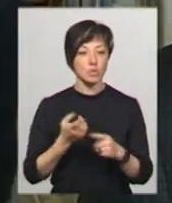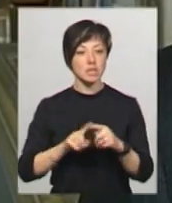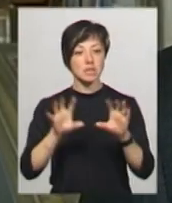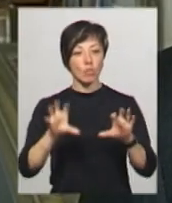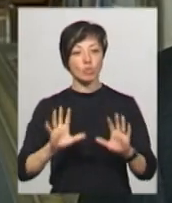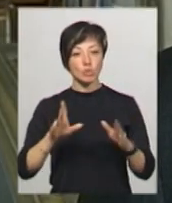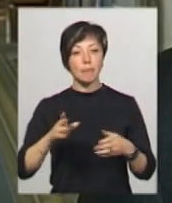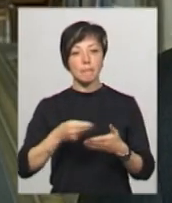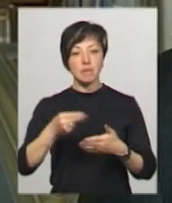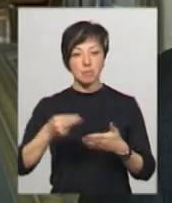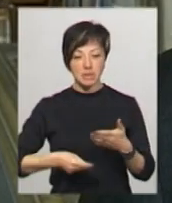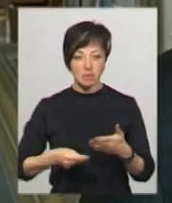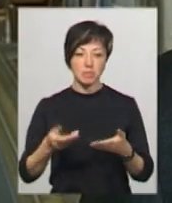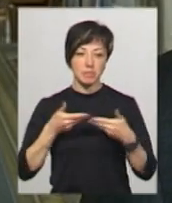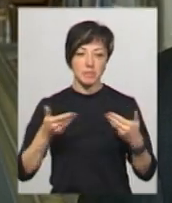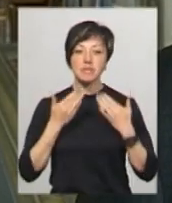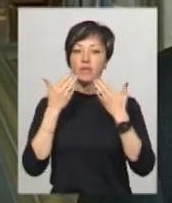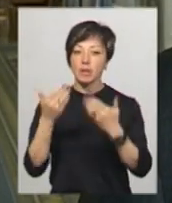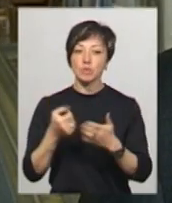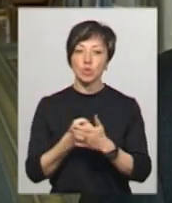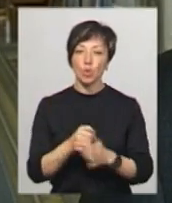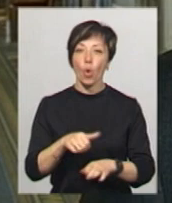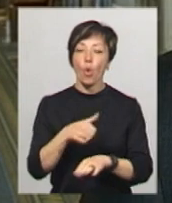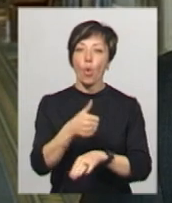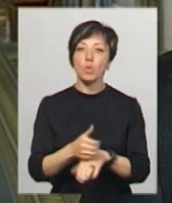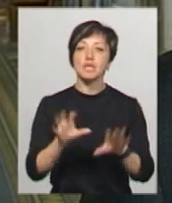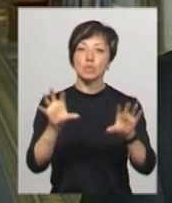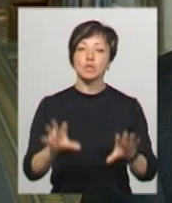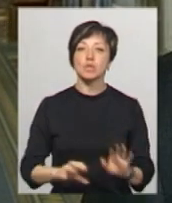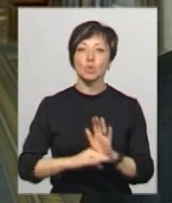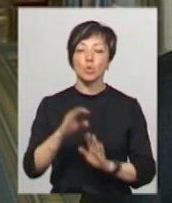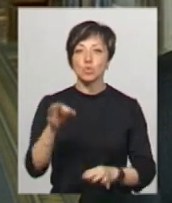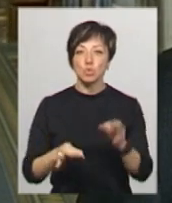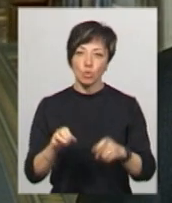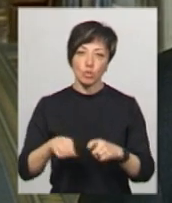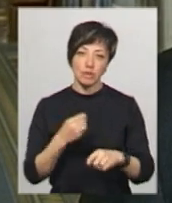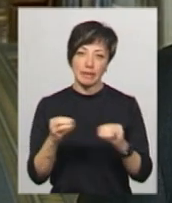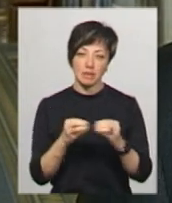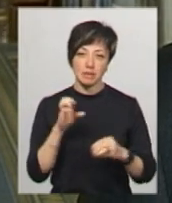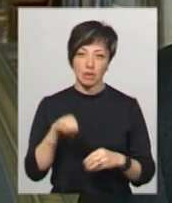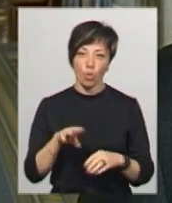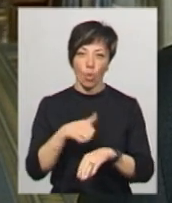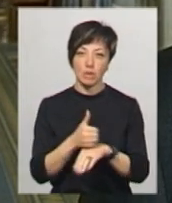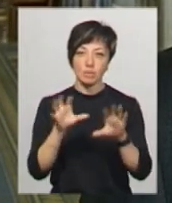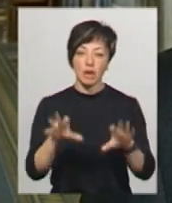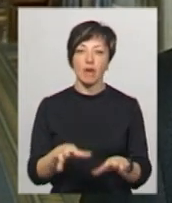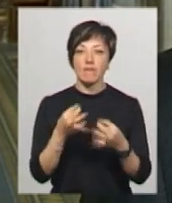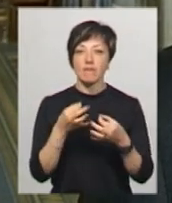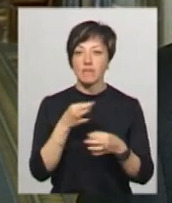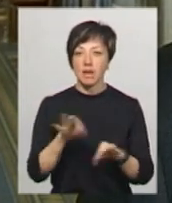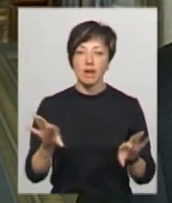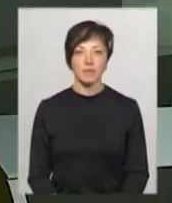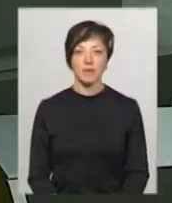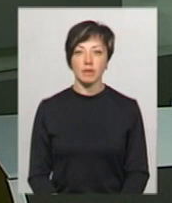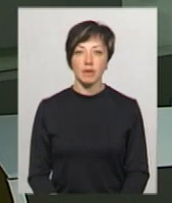підписаний і набере чинності, ми звернемося до Конституційного суду, бо закон порушує 10-ту статтю Конституції про вільний розвиток мов нацмешин.